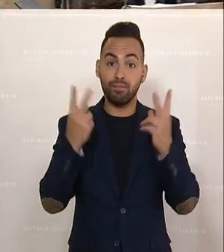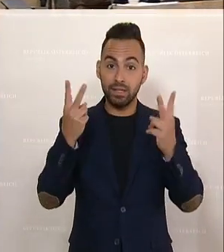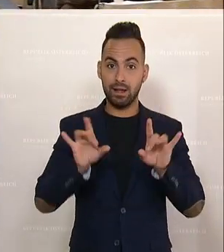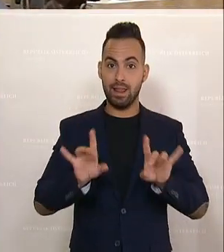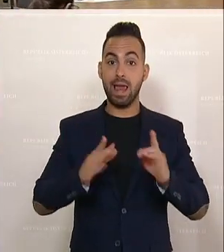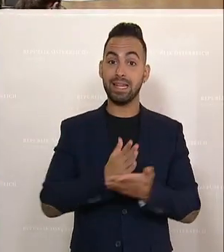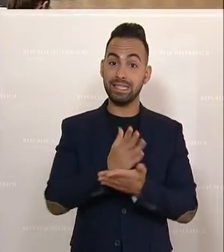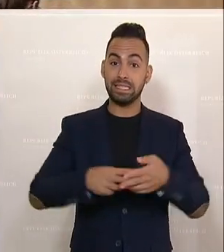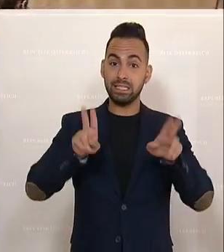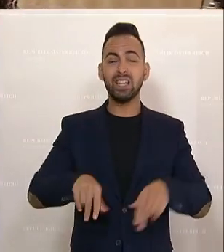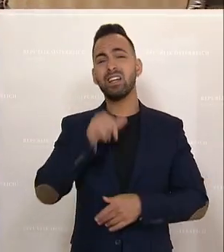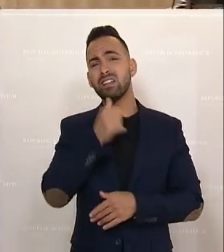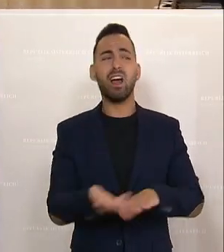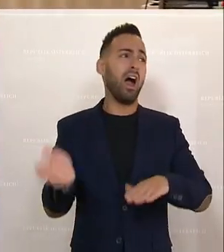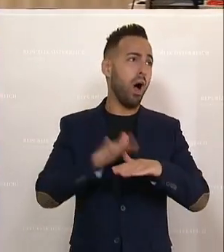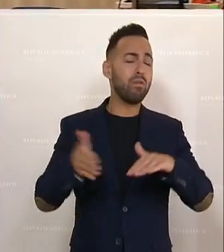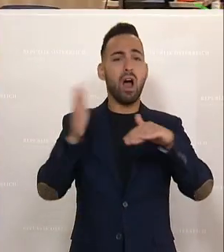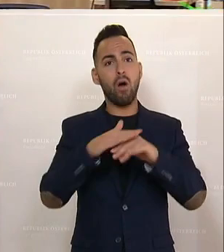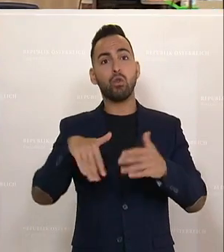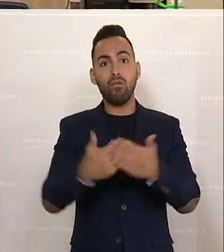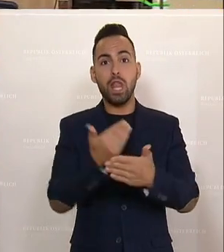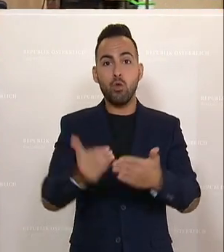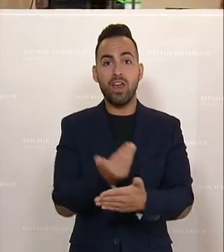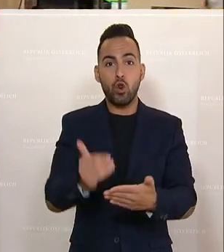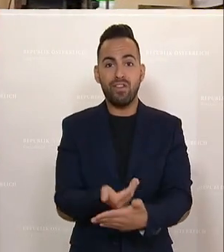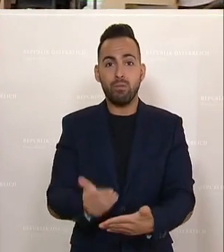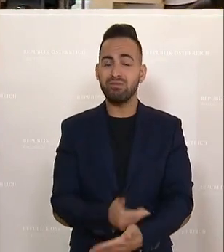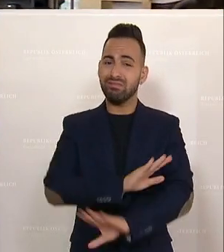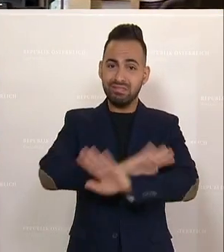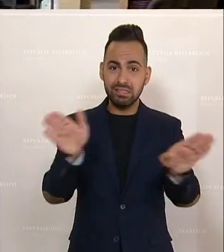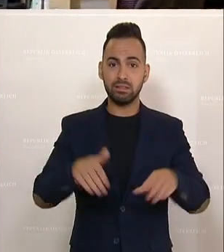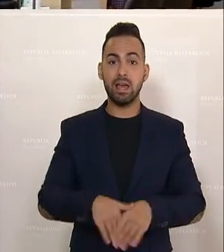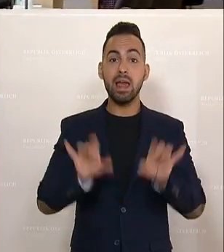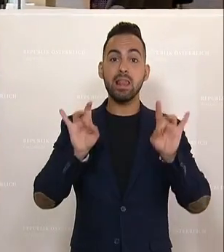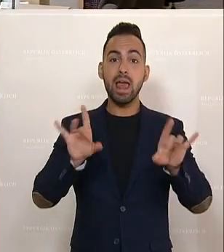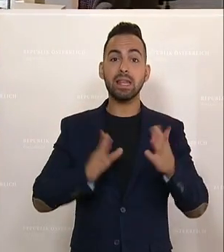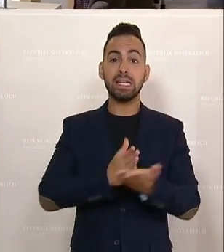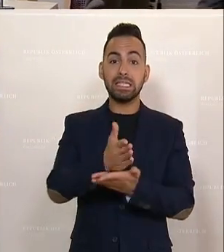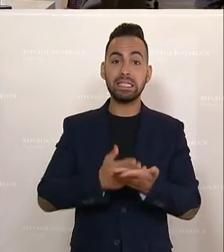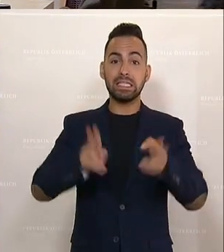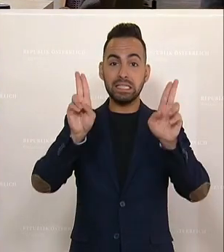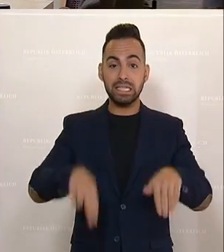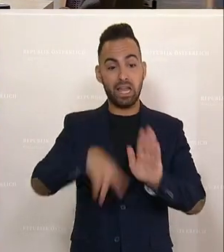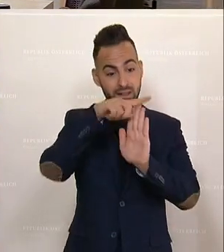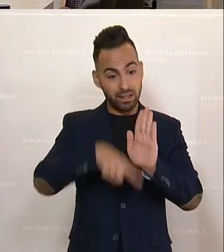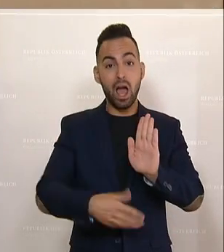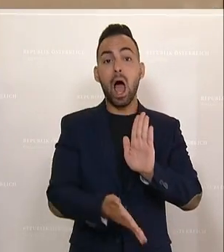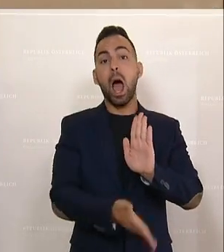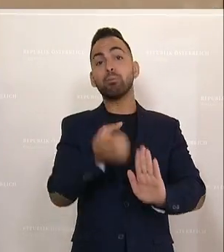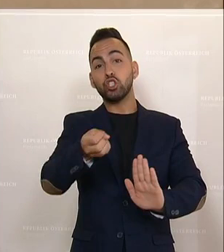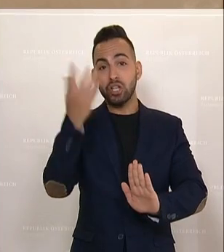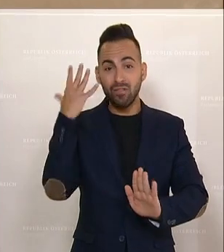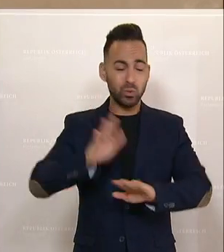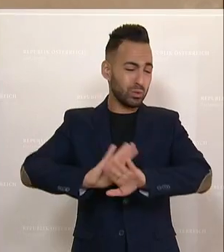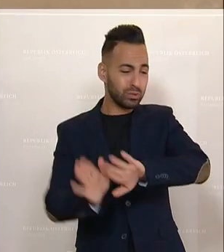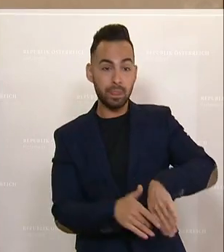nicht die x-te und x-te weitere Novelle, sondern es muss die Abschaffung dieses Lehrerdienstrechts kommen. Wir brauchen einen